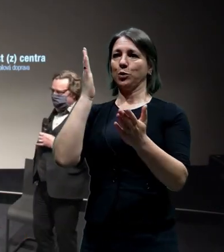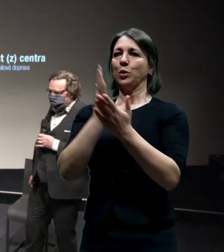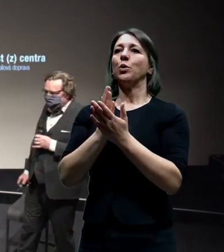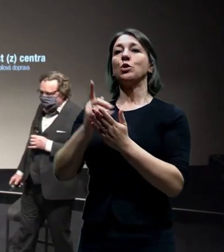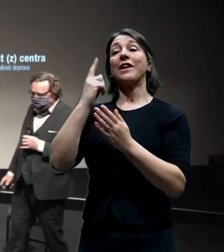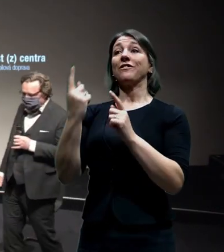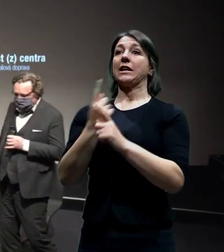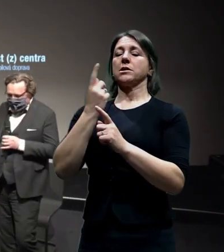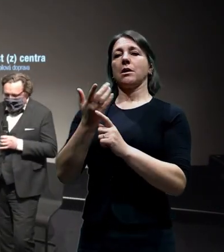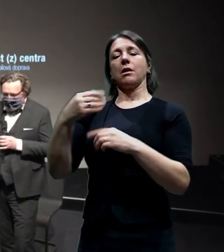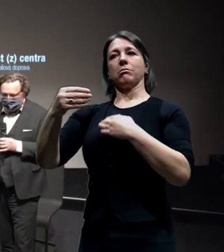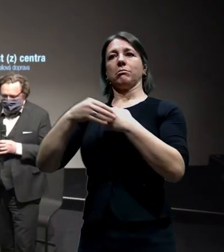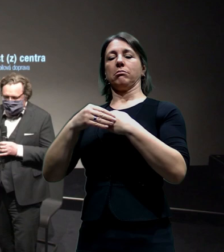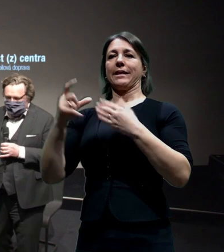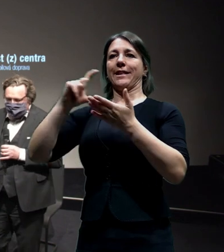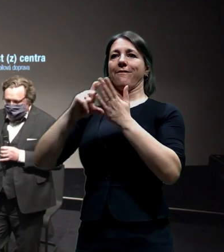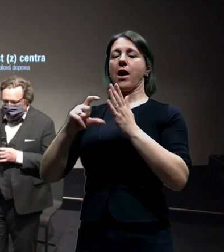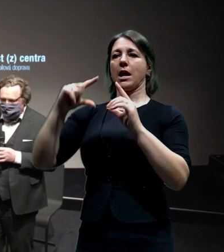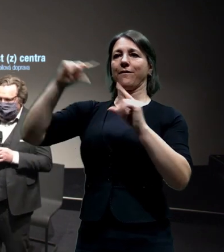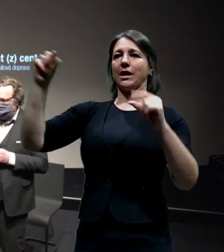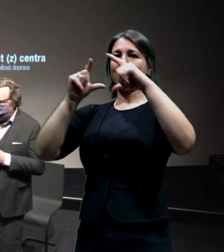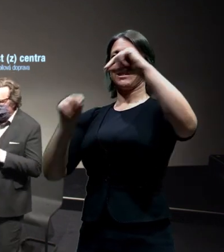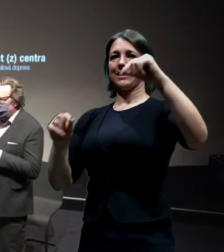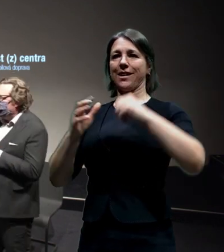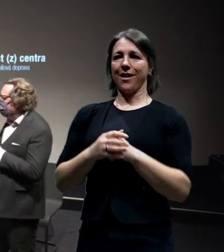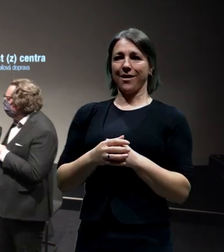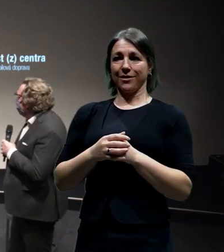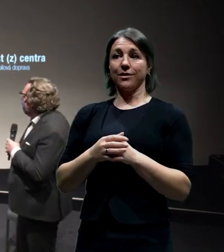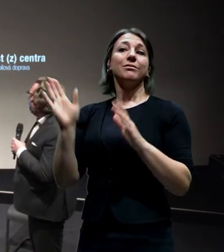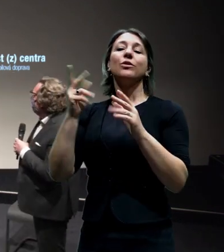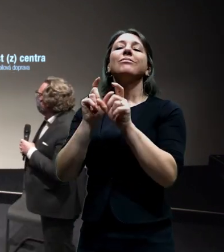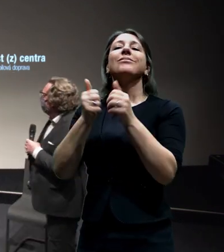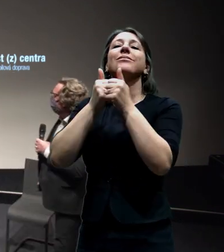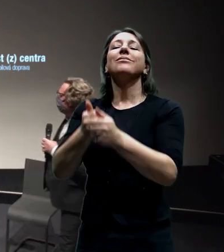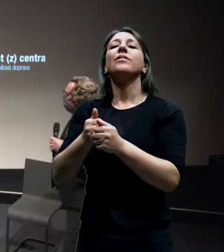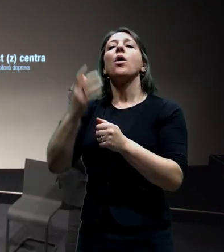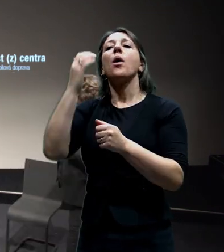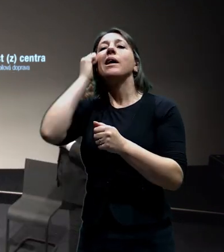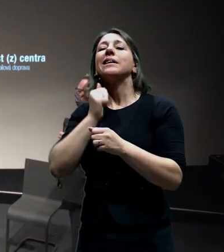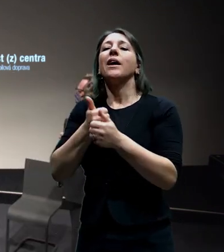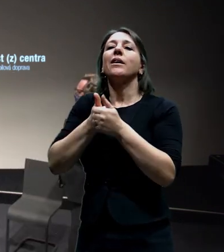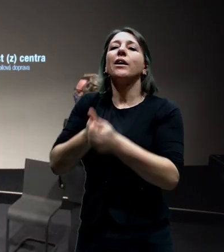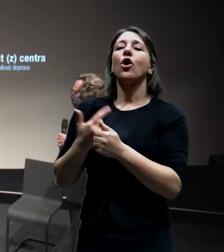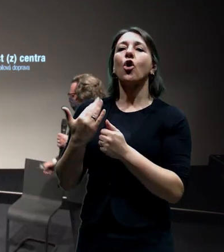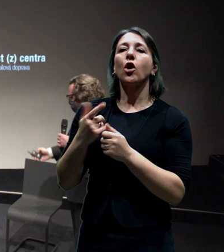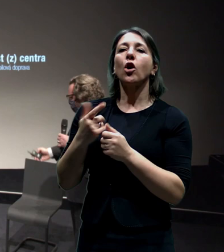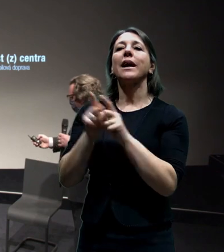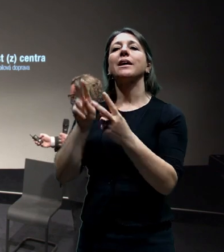hvězdici, která se váže na ty kapacitní dálniční